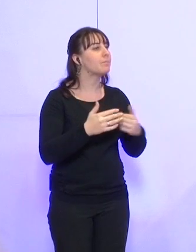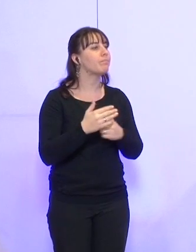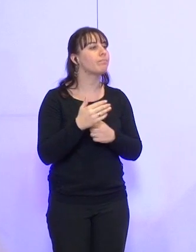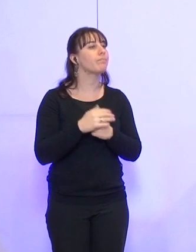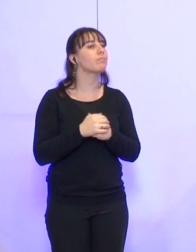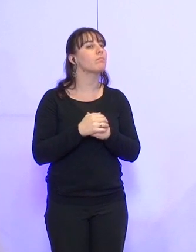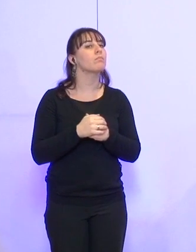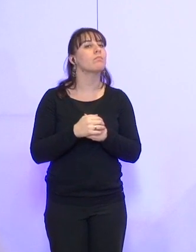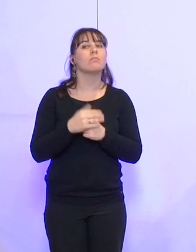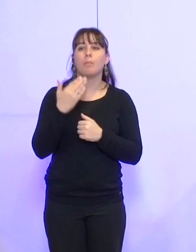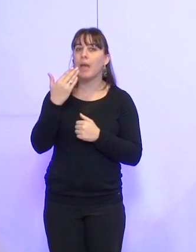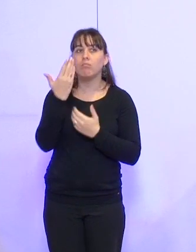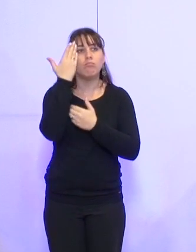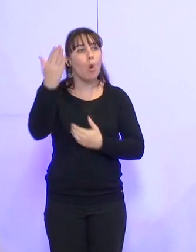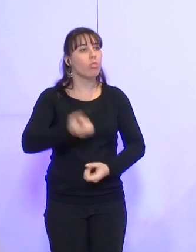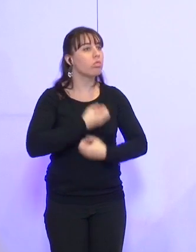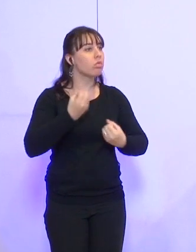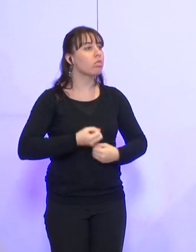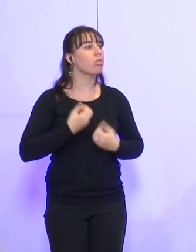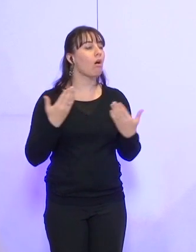Y a-t-il d'autres prises de parole ?